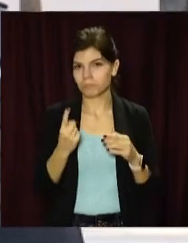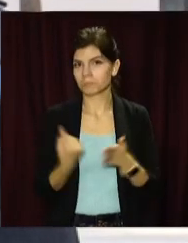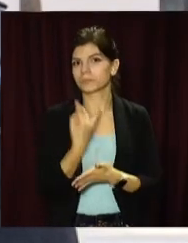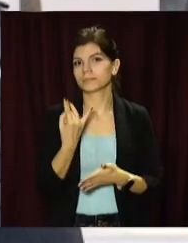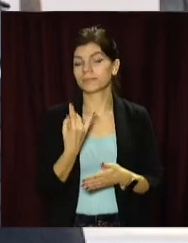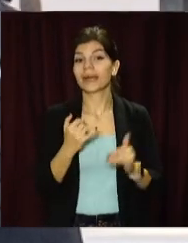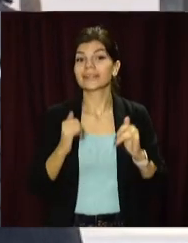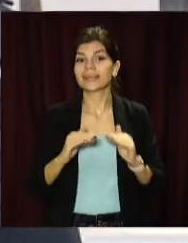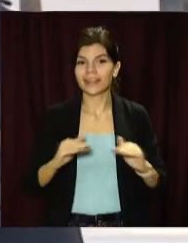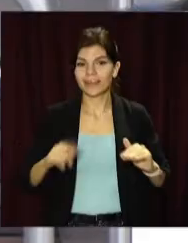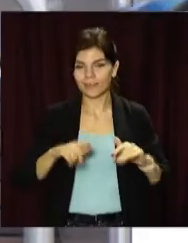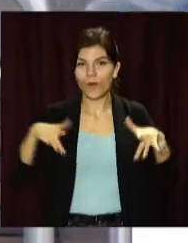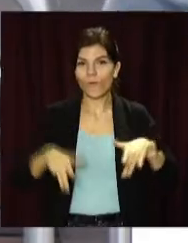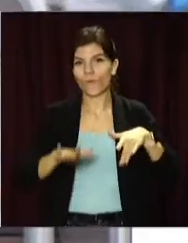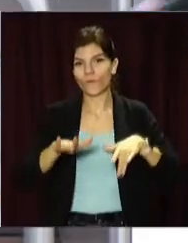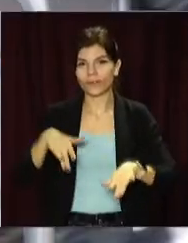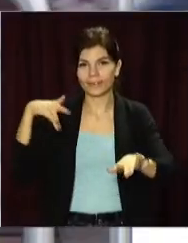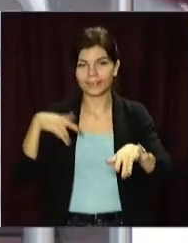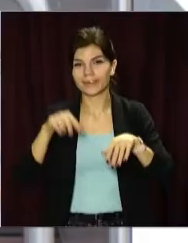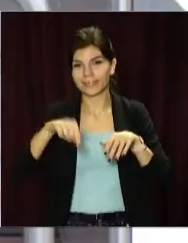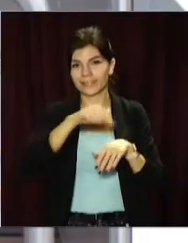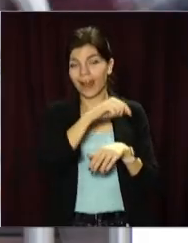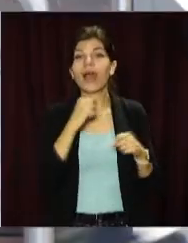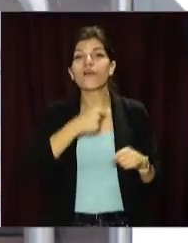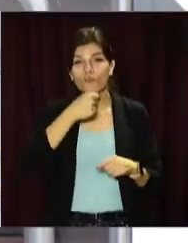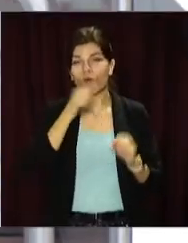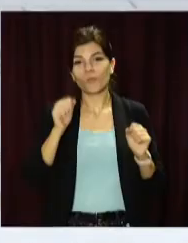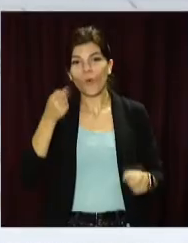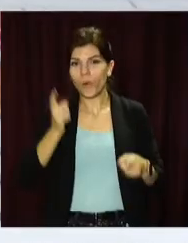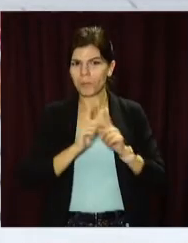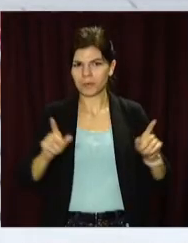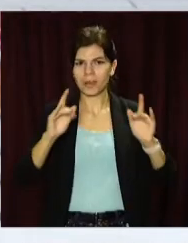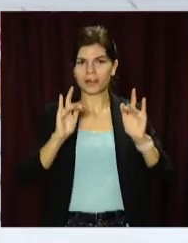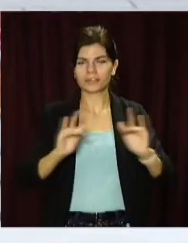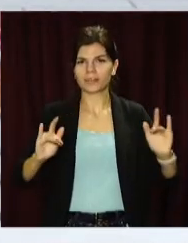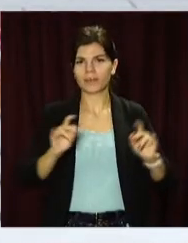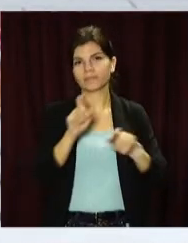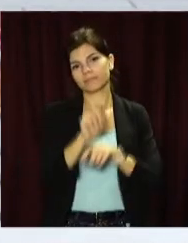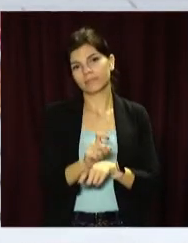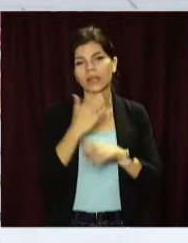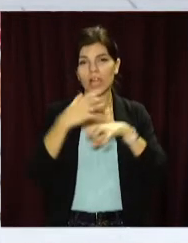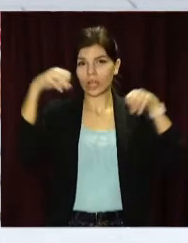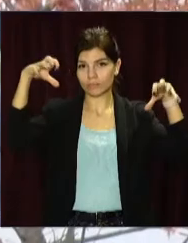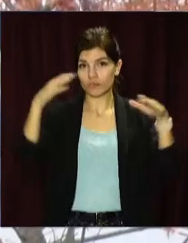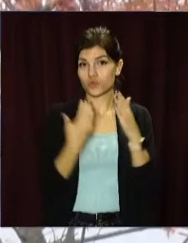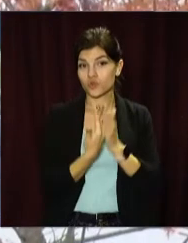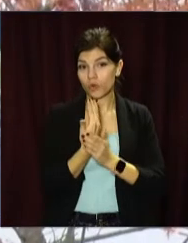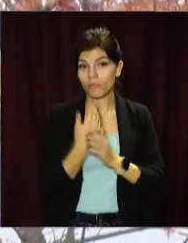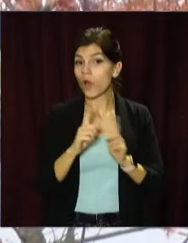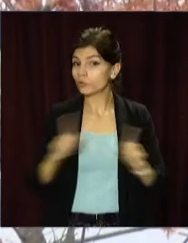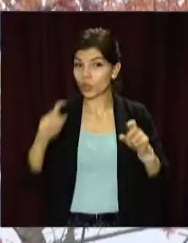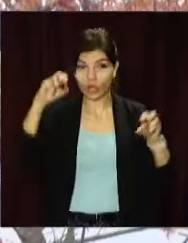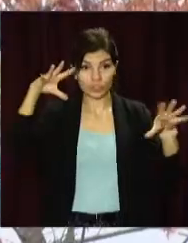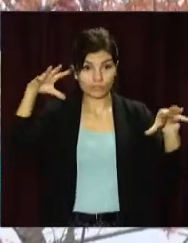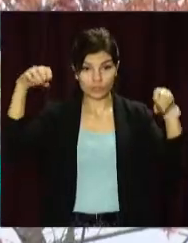это для Днепра инновационная». Для дітей тут встановились десяток гойдолок, а дорослі можуть відпочити на оригінальних лавах. Встановили